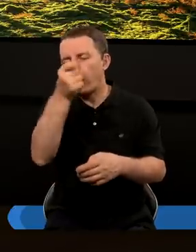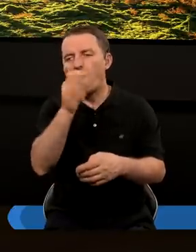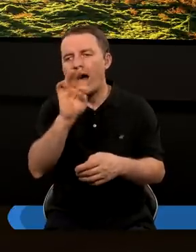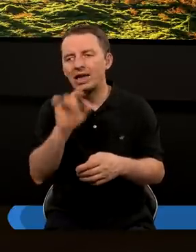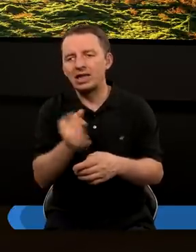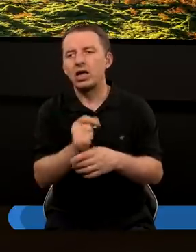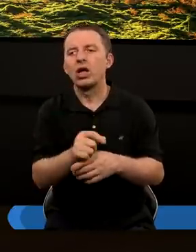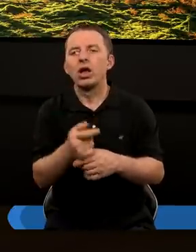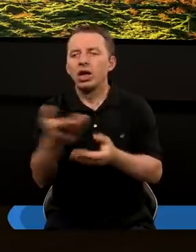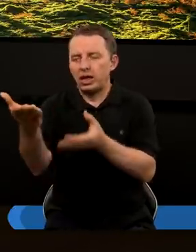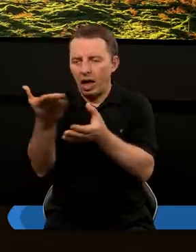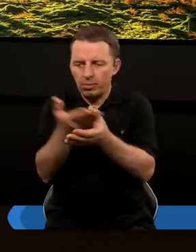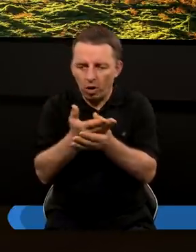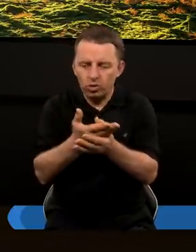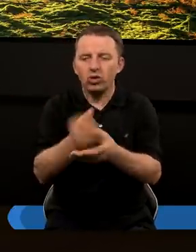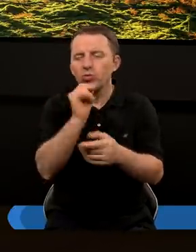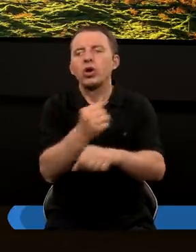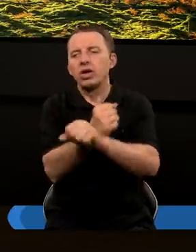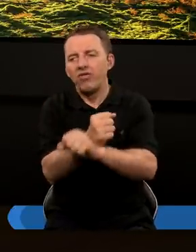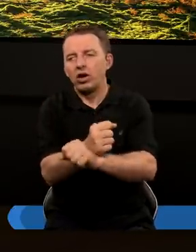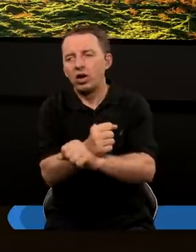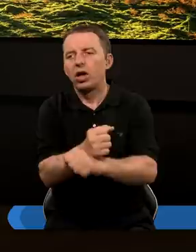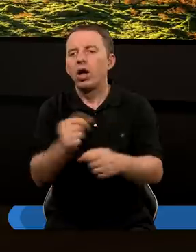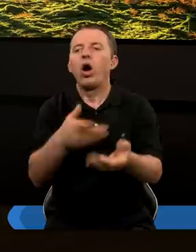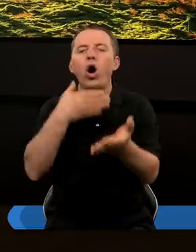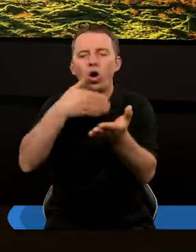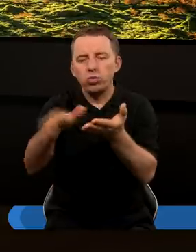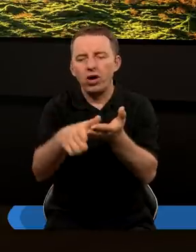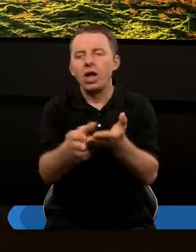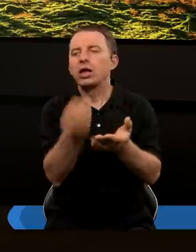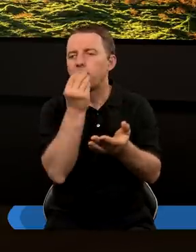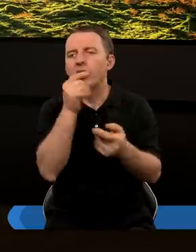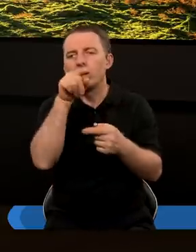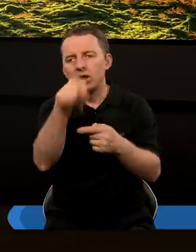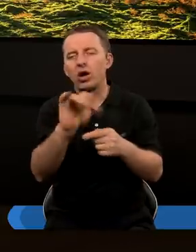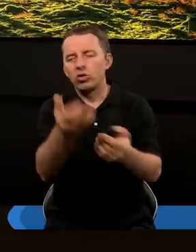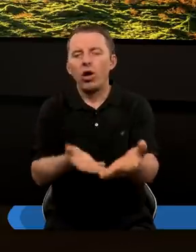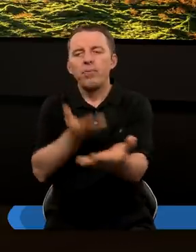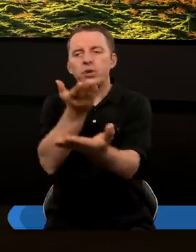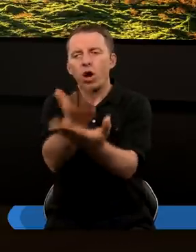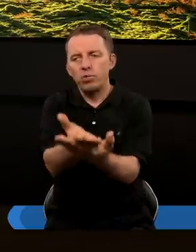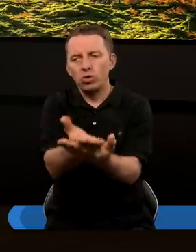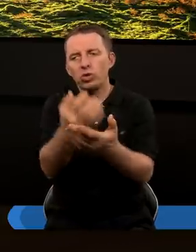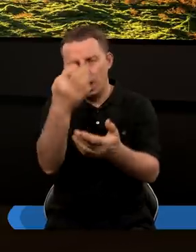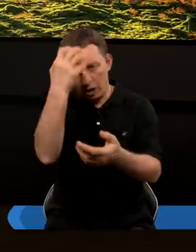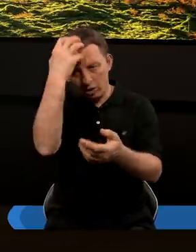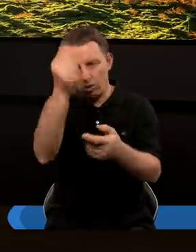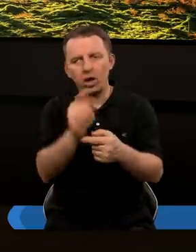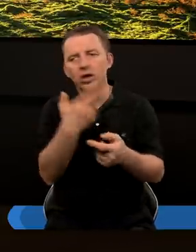młodzi niewolnicy będą zaproszeni do korzystania ze stołu, odmawiają spożywania tego, co im proponuje król?